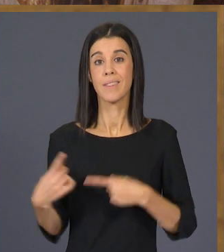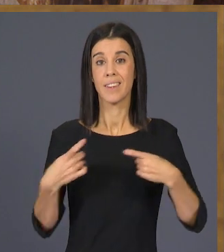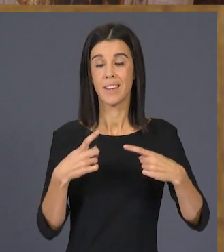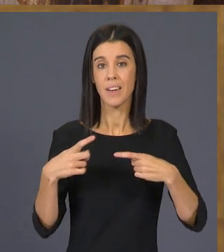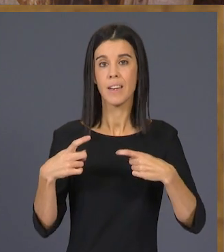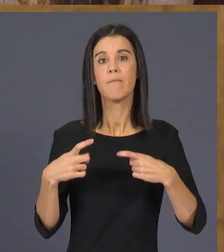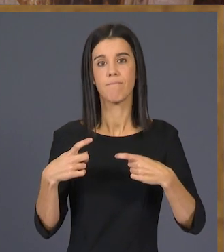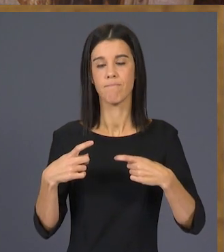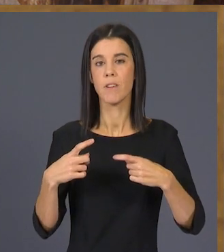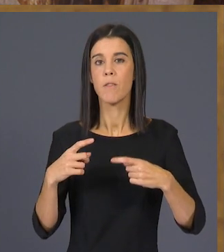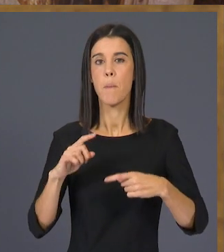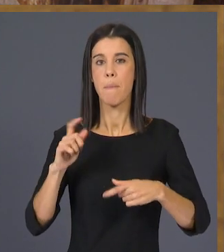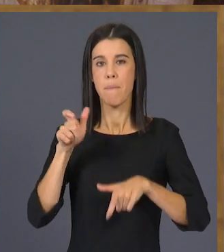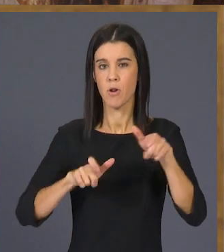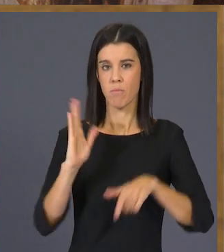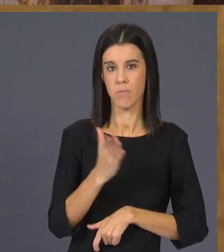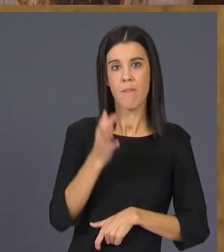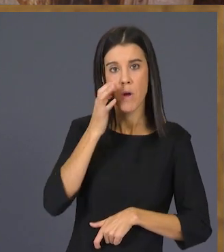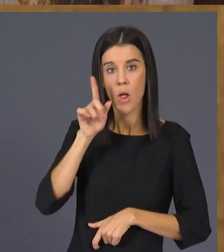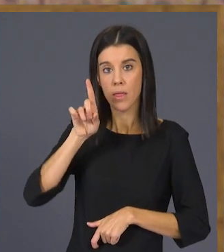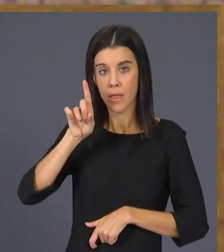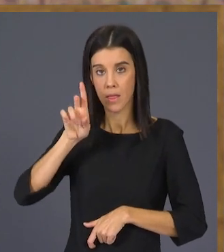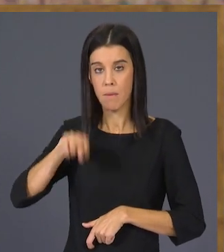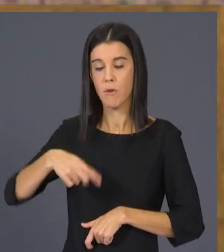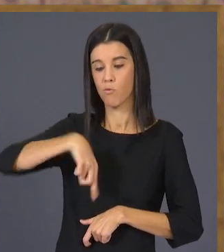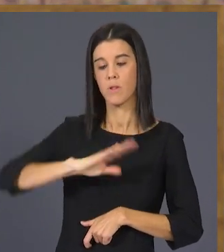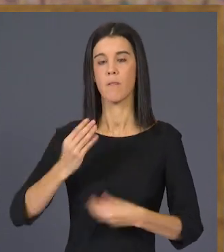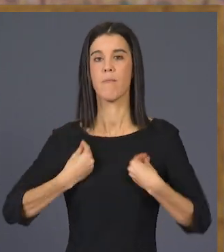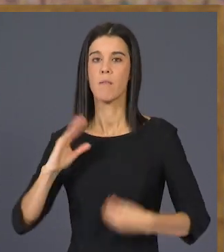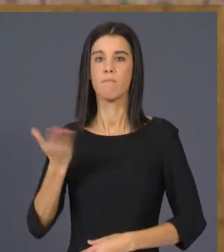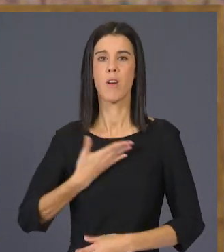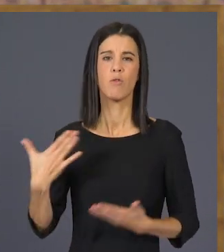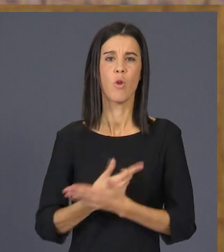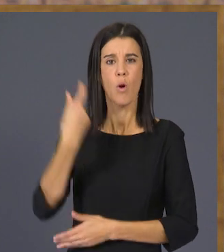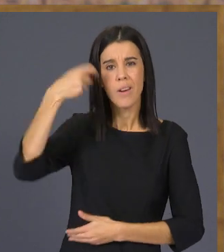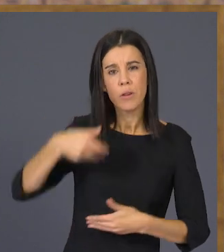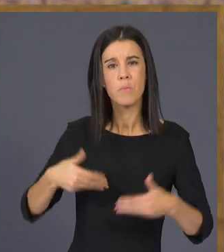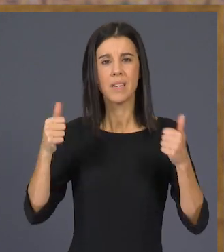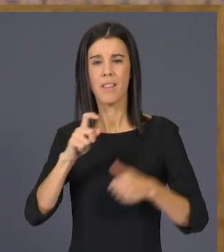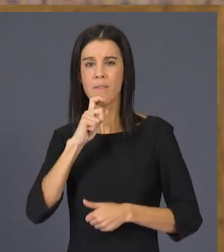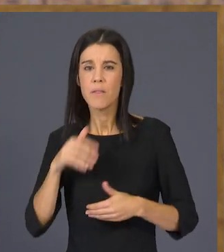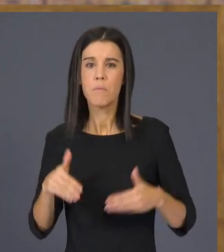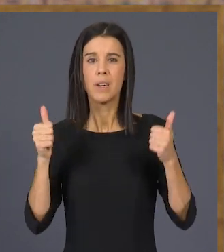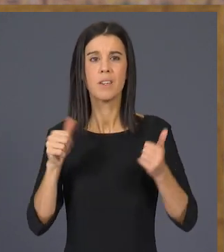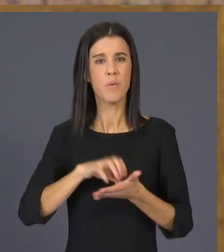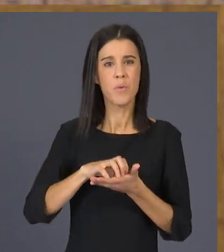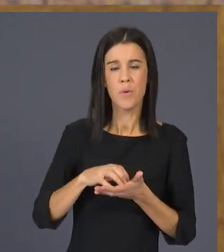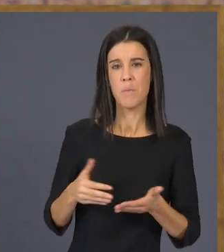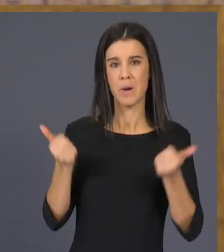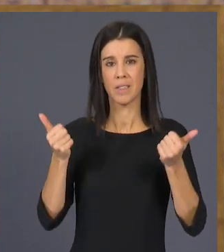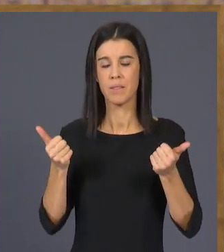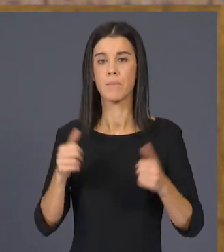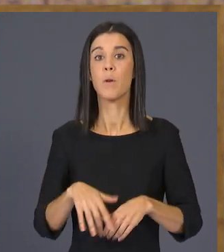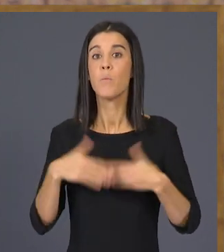ha impactat de ple en les nostres vides. Tot s'ha fet més car, més difícil, més incert. Per això, la